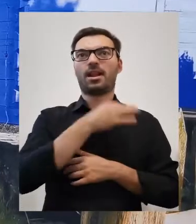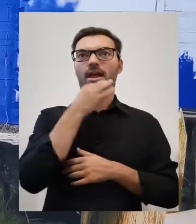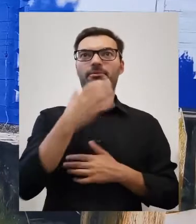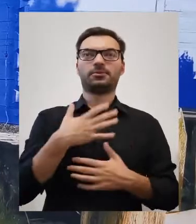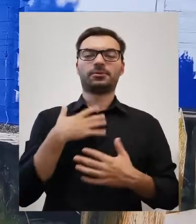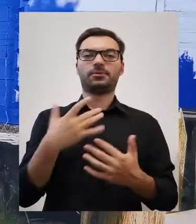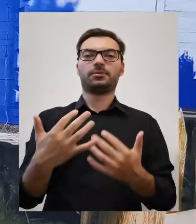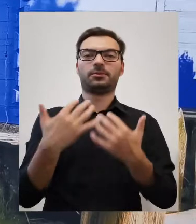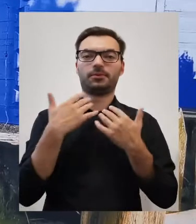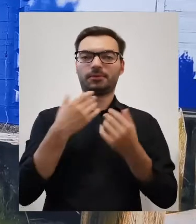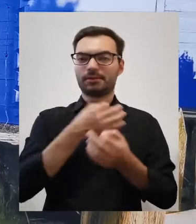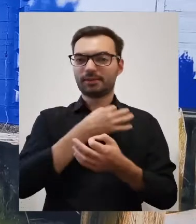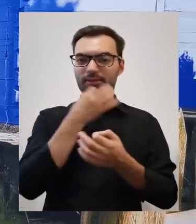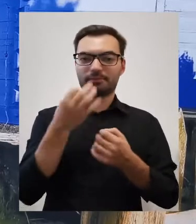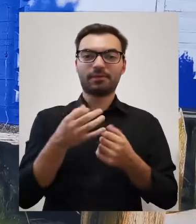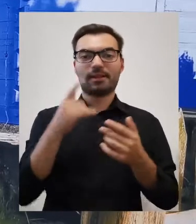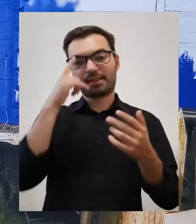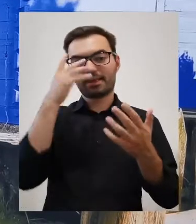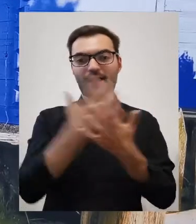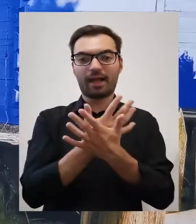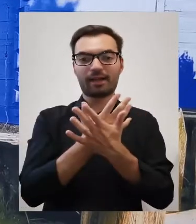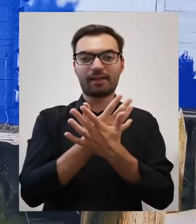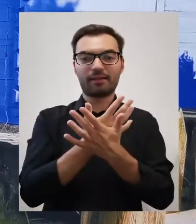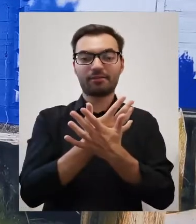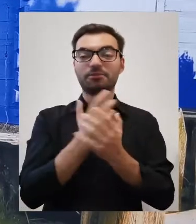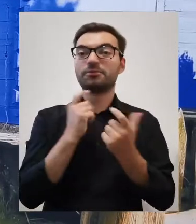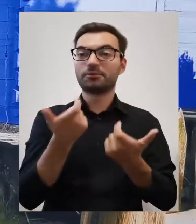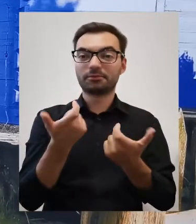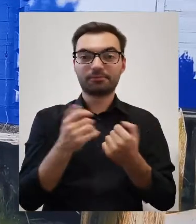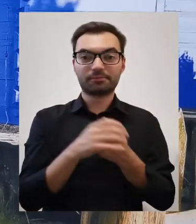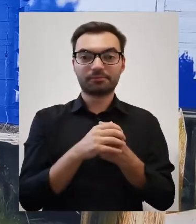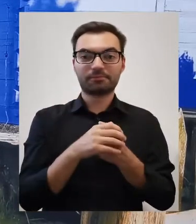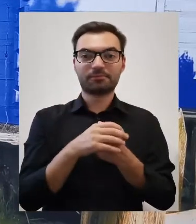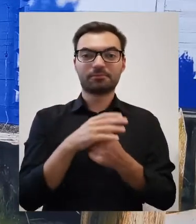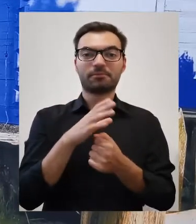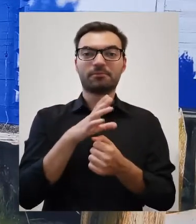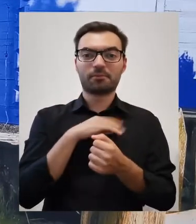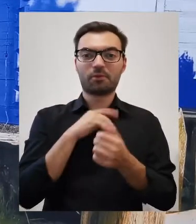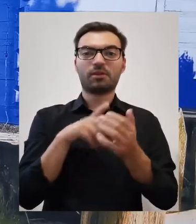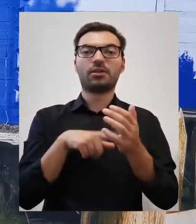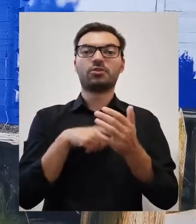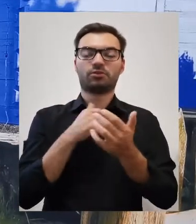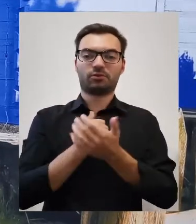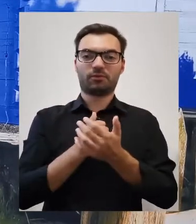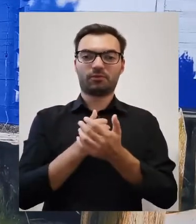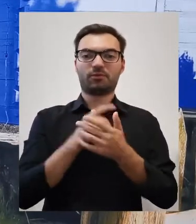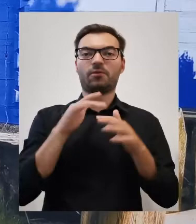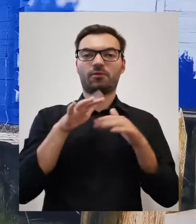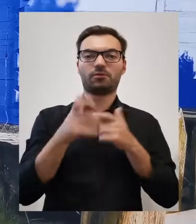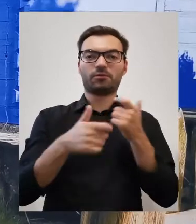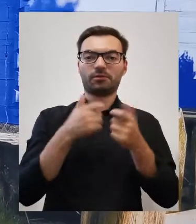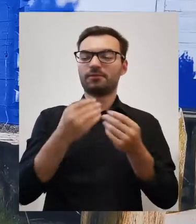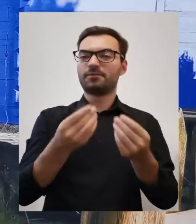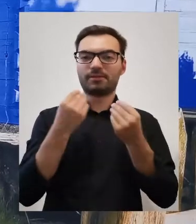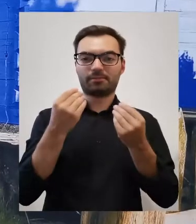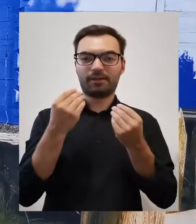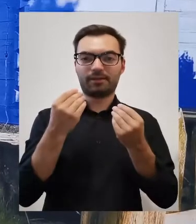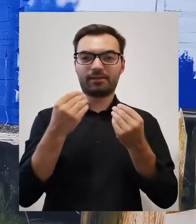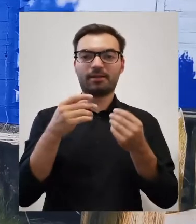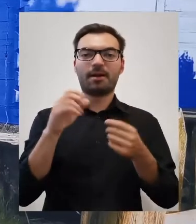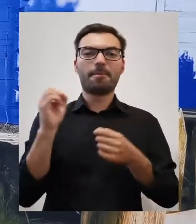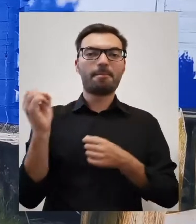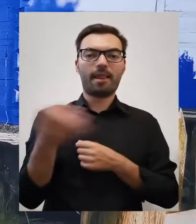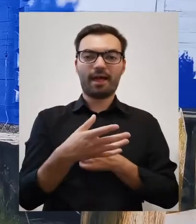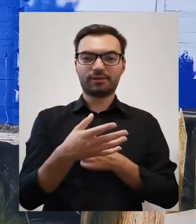zaczęło być przyjemniejsze. I nagle okazało się, że można znowu nad Wisłą urządzić